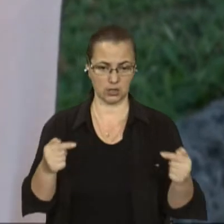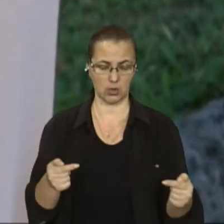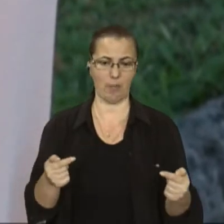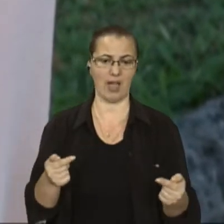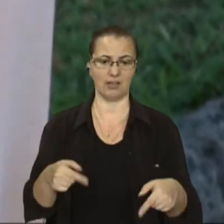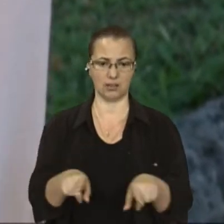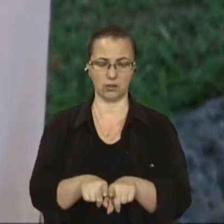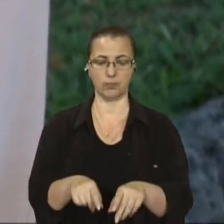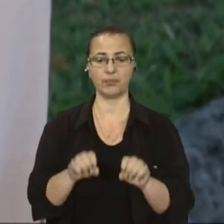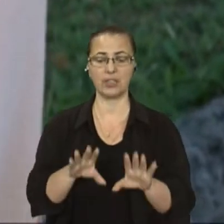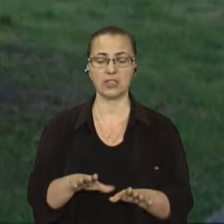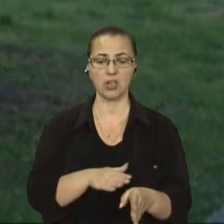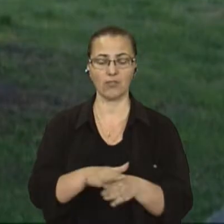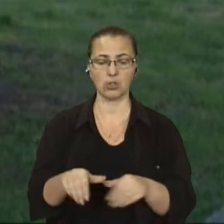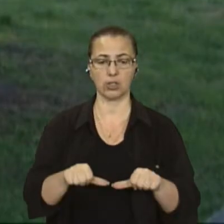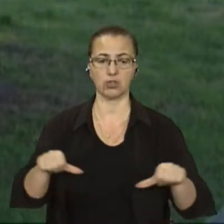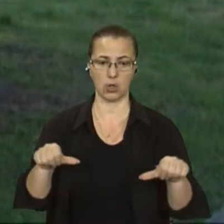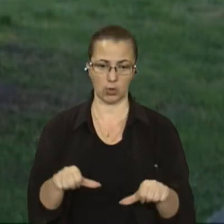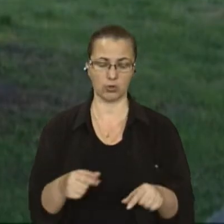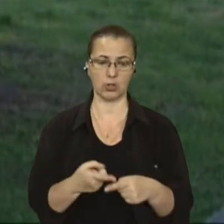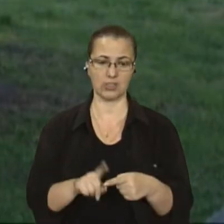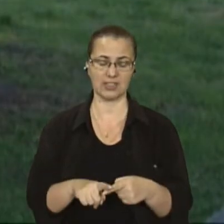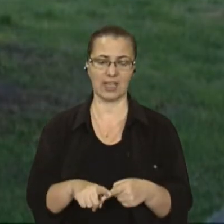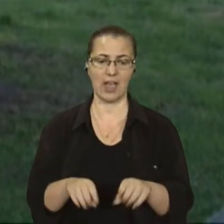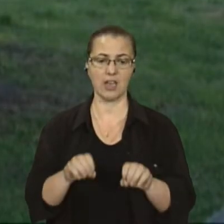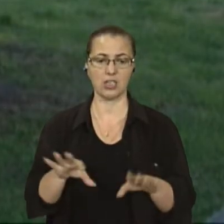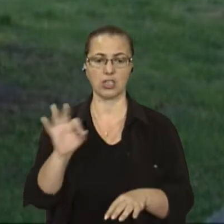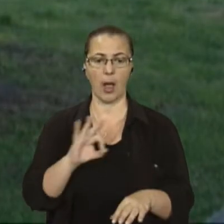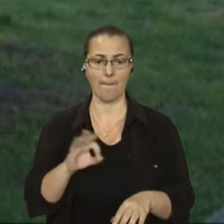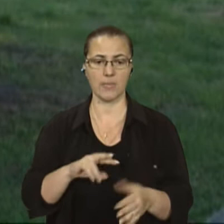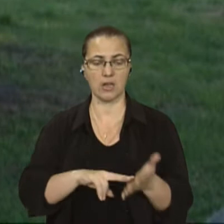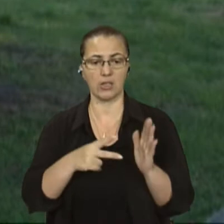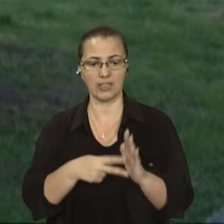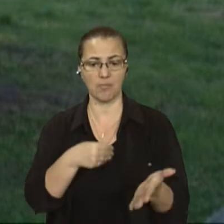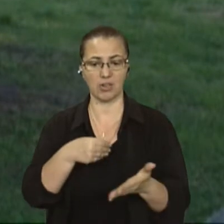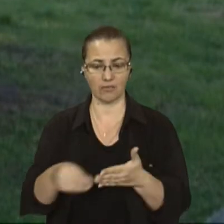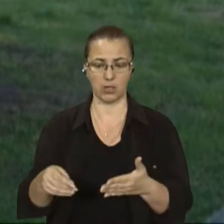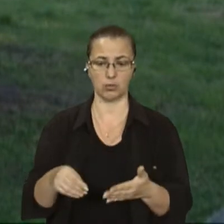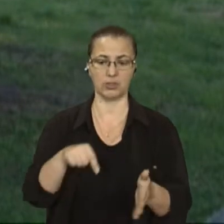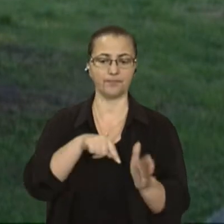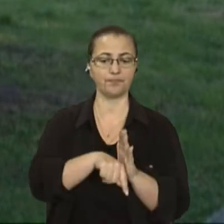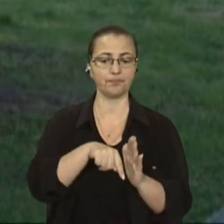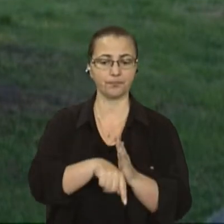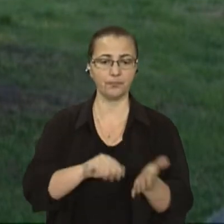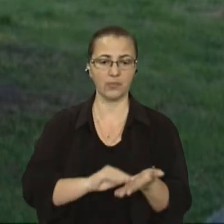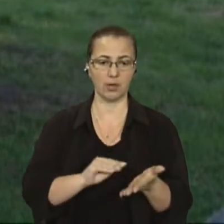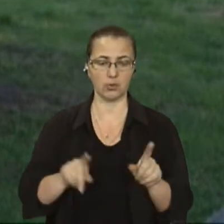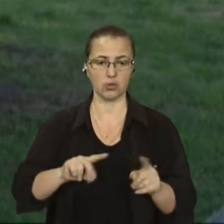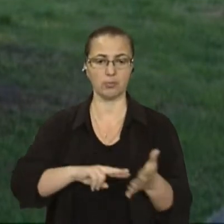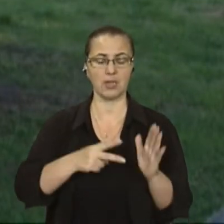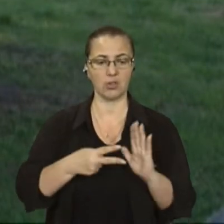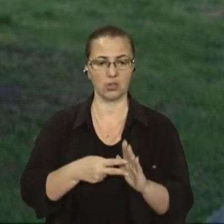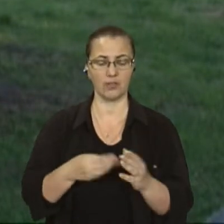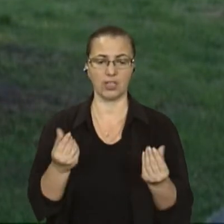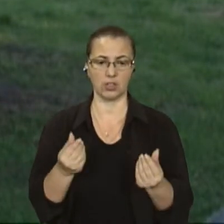Крушельницькою. Рішення виконавчого комітету – це є рішення про намір викупити, в якому так само записано, щоб передбачити